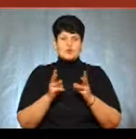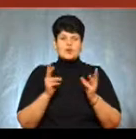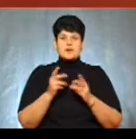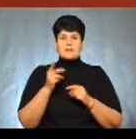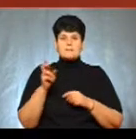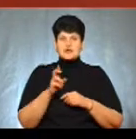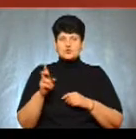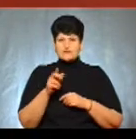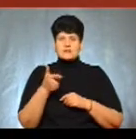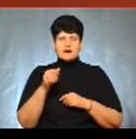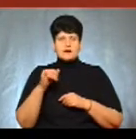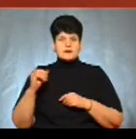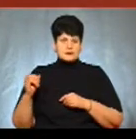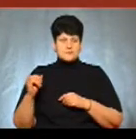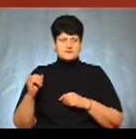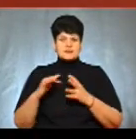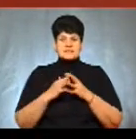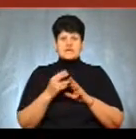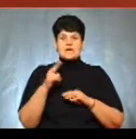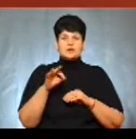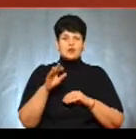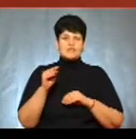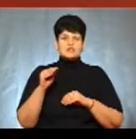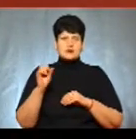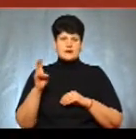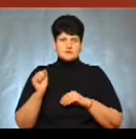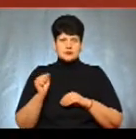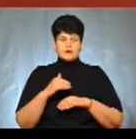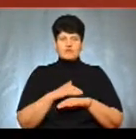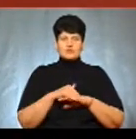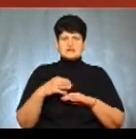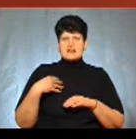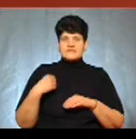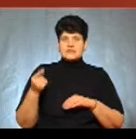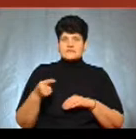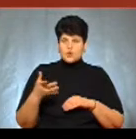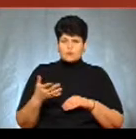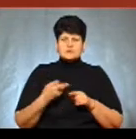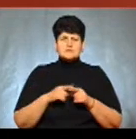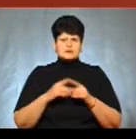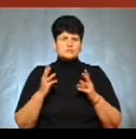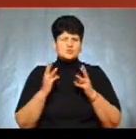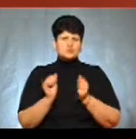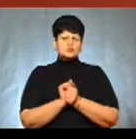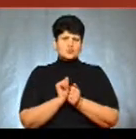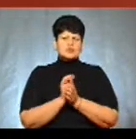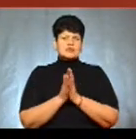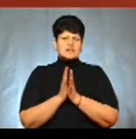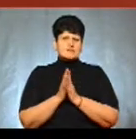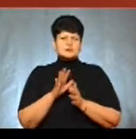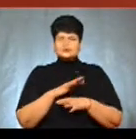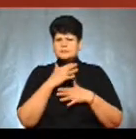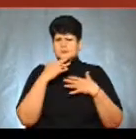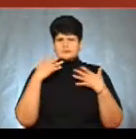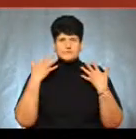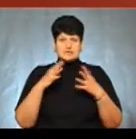в Березовиці, в Гаях, в селі Довжанка, на вулиці Львівська у Тернополі. Тобто таких пожеж сухої трави виникло